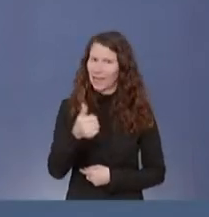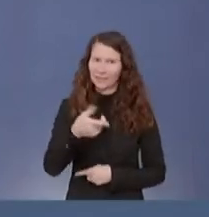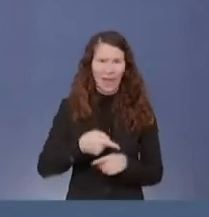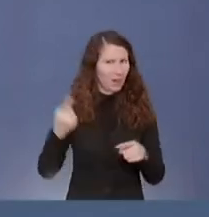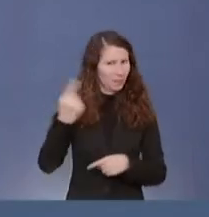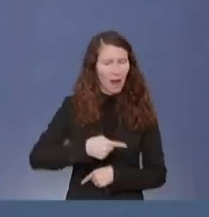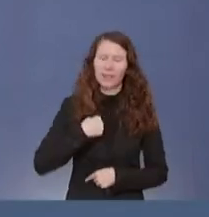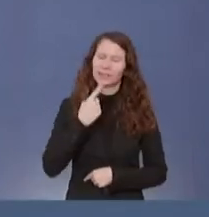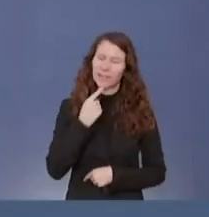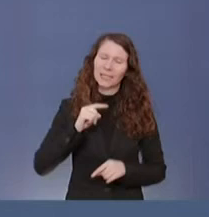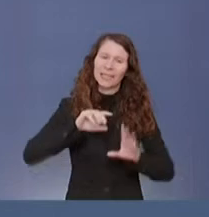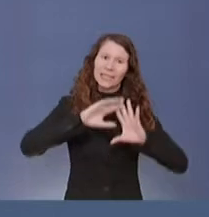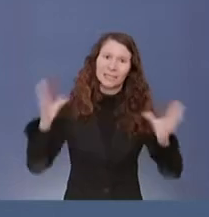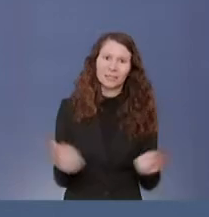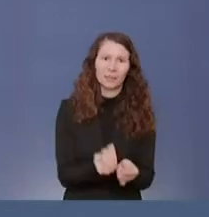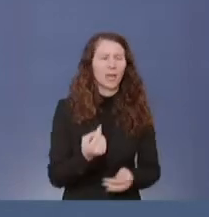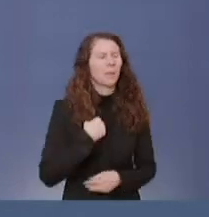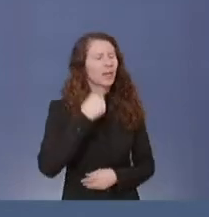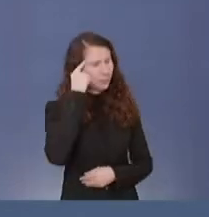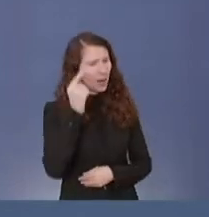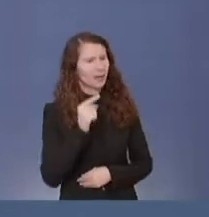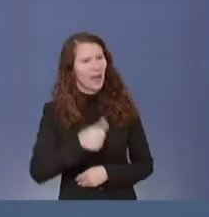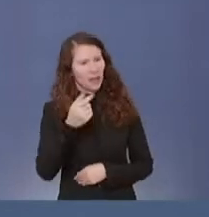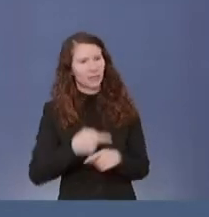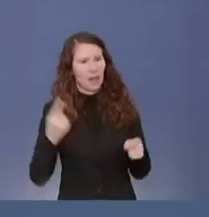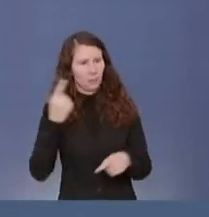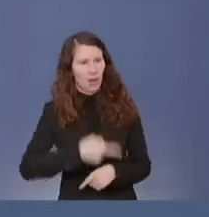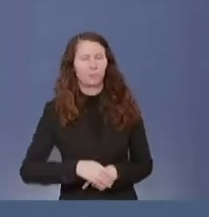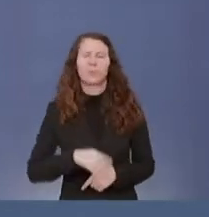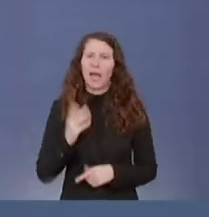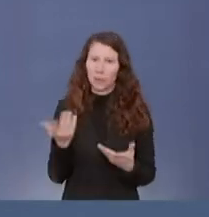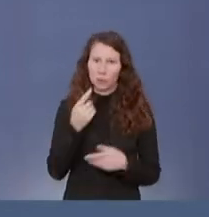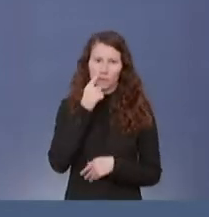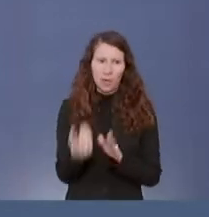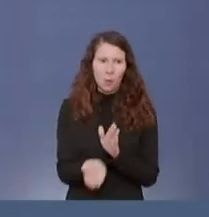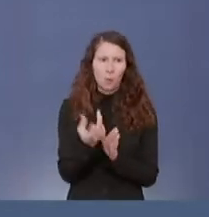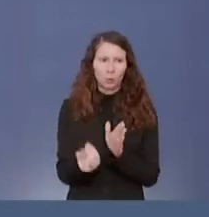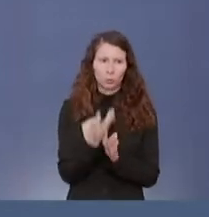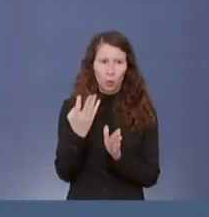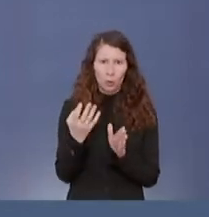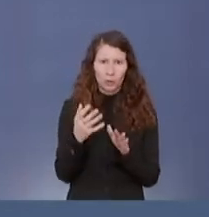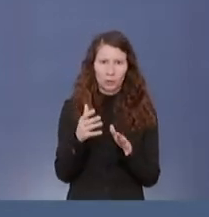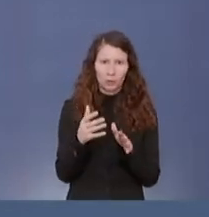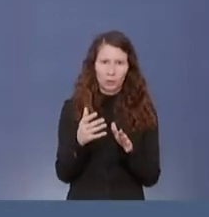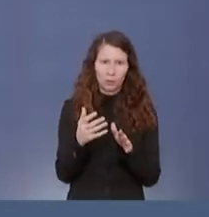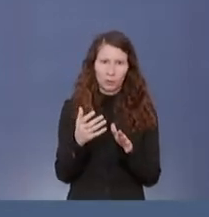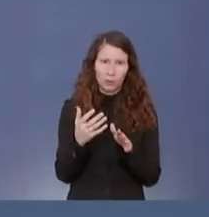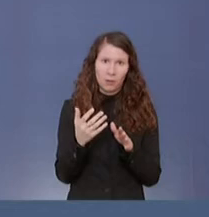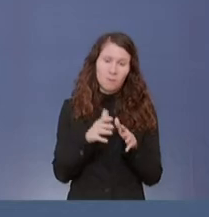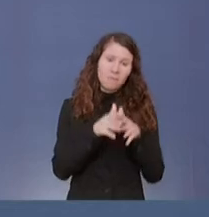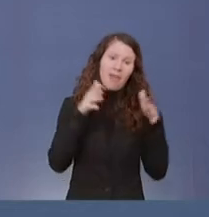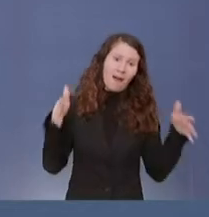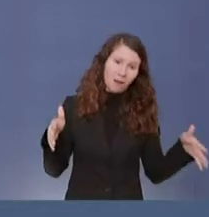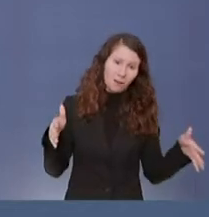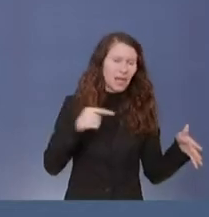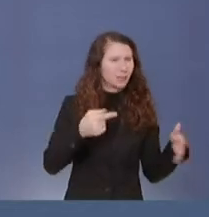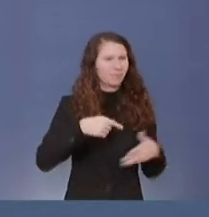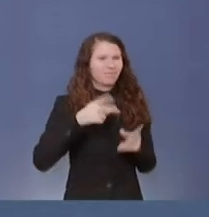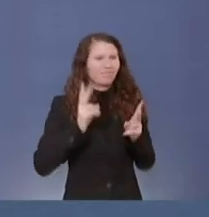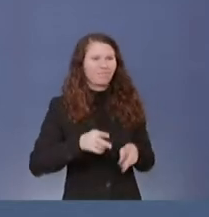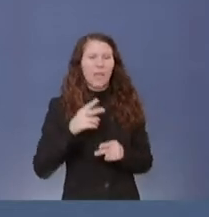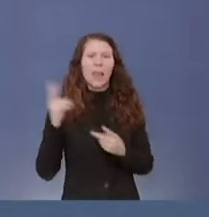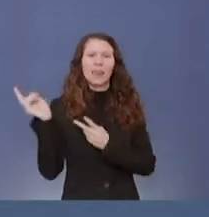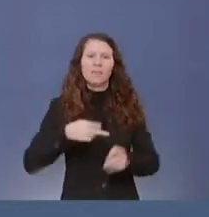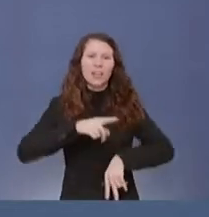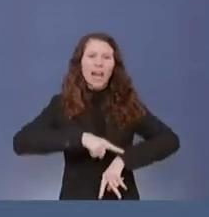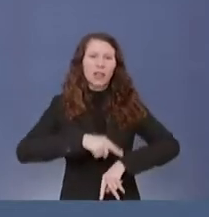Ja, wir sprechen ja über das erste Halbjahr. Wenn die Produktion hochgefahren wird, ich kann Ihnen nicht die einzelnen Lieferdaten sagen oder